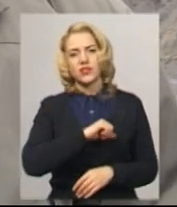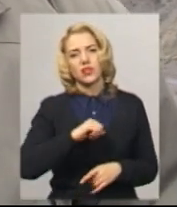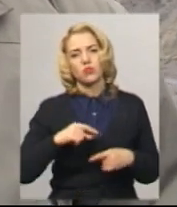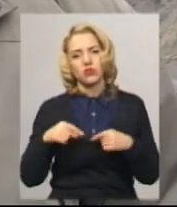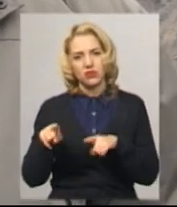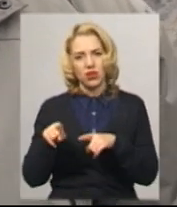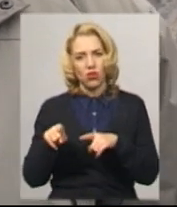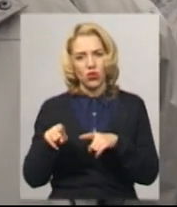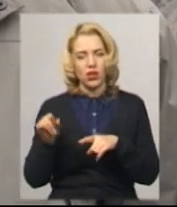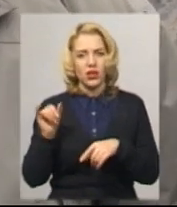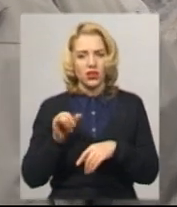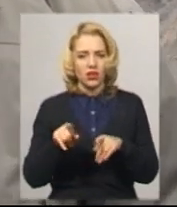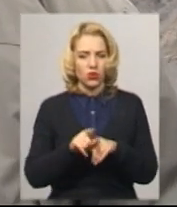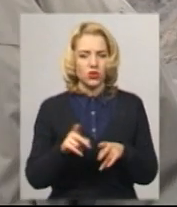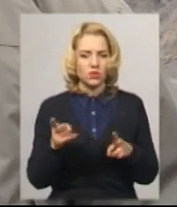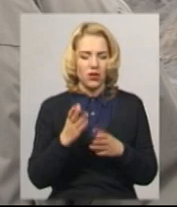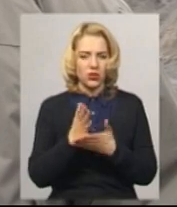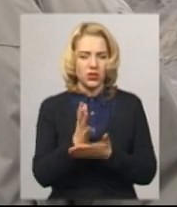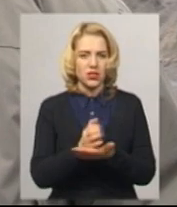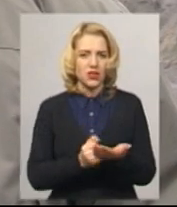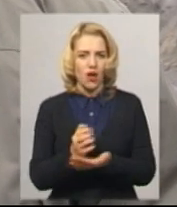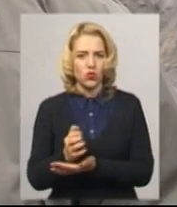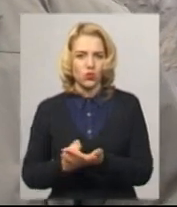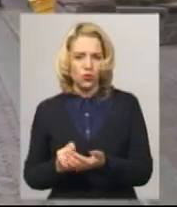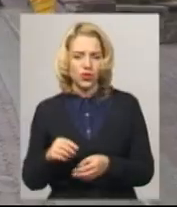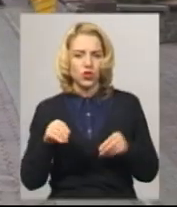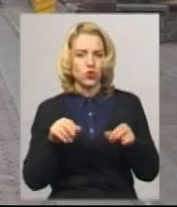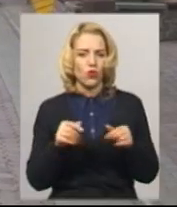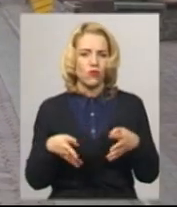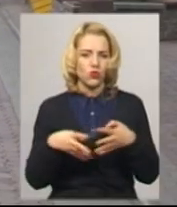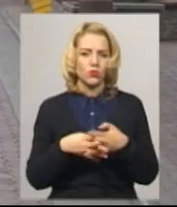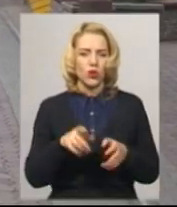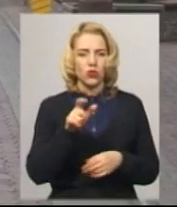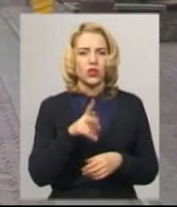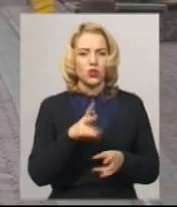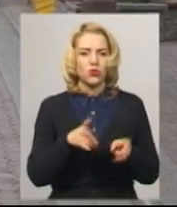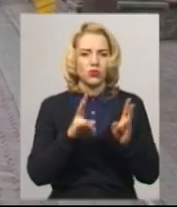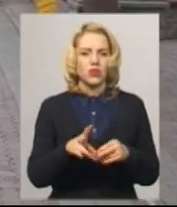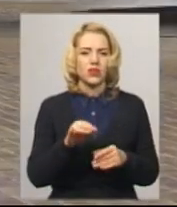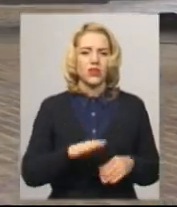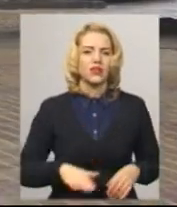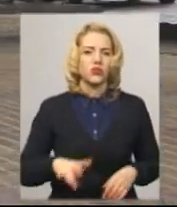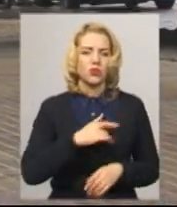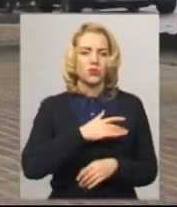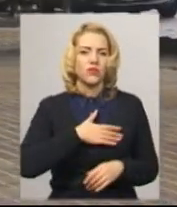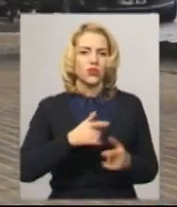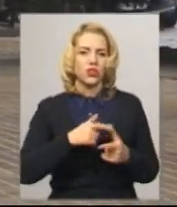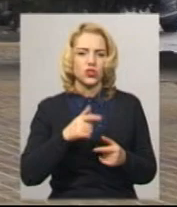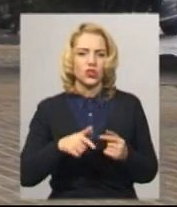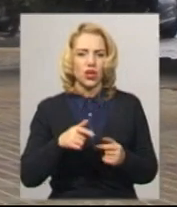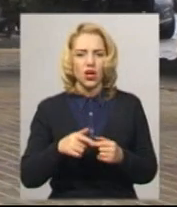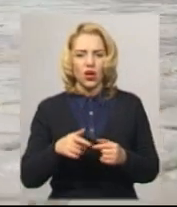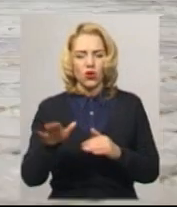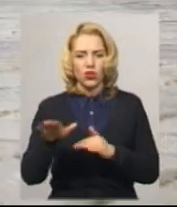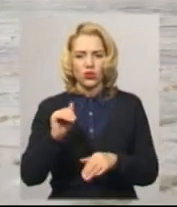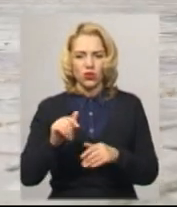також мають заготовки піщано-сольової суміші. Людина, яка травмувалася на території приватної чи орендованої ділянки, може подати